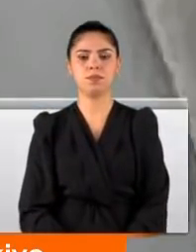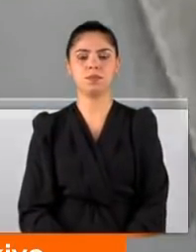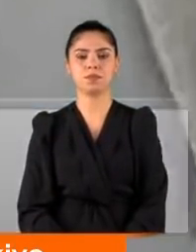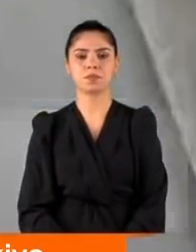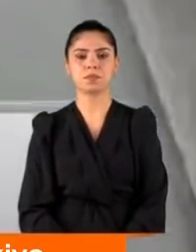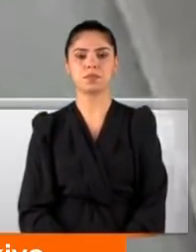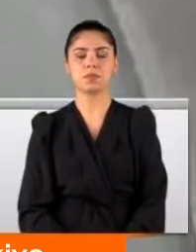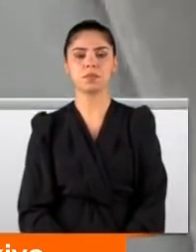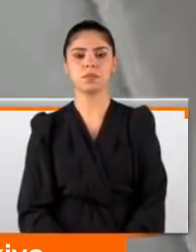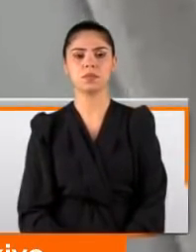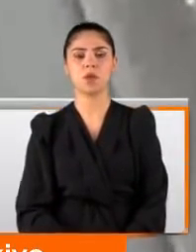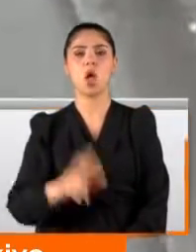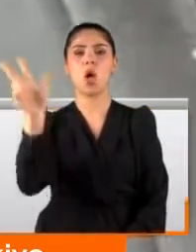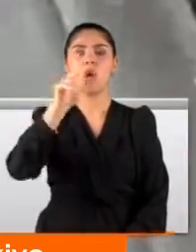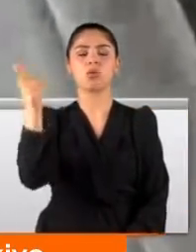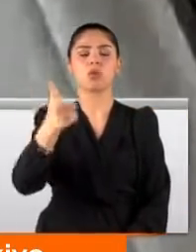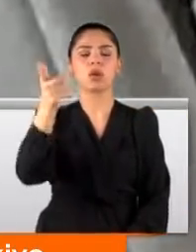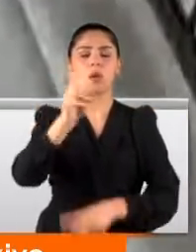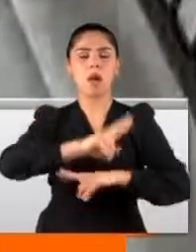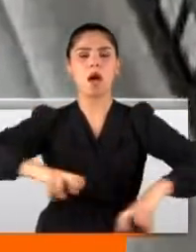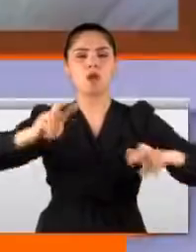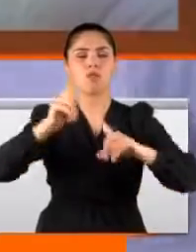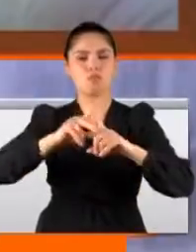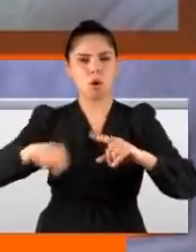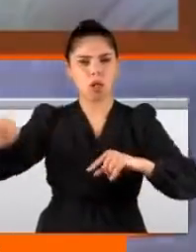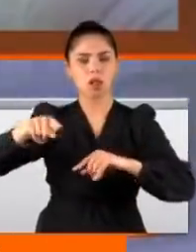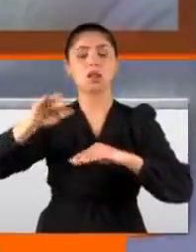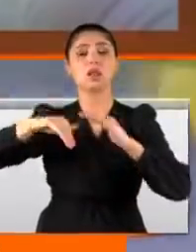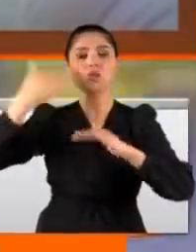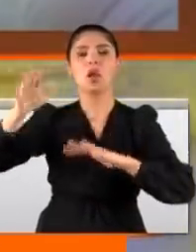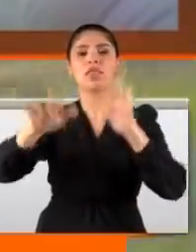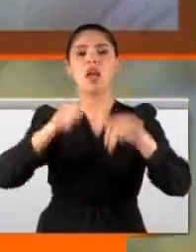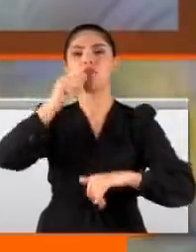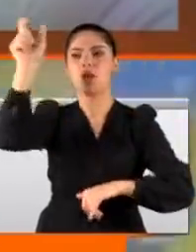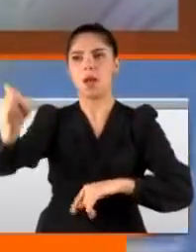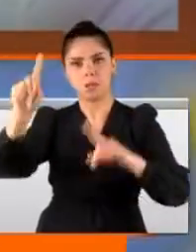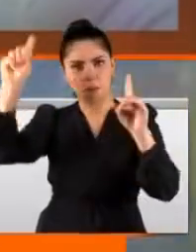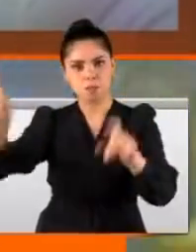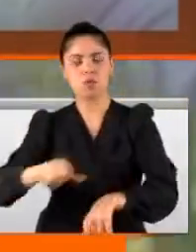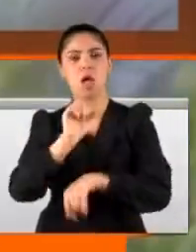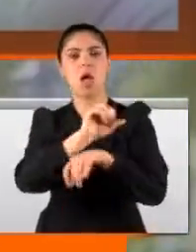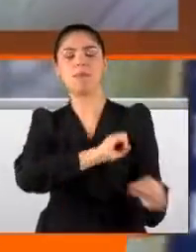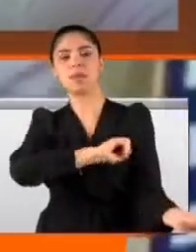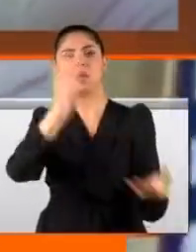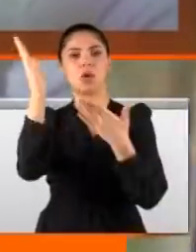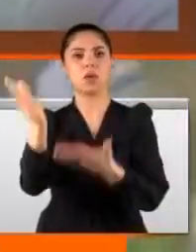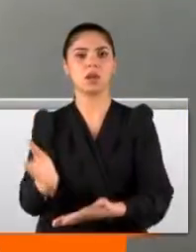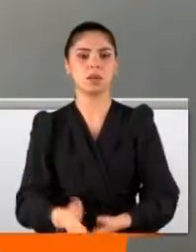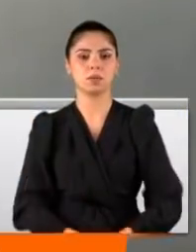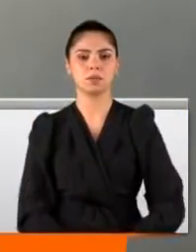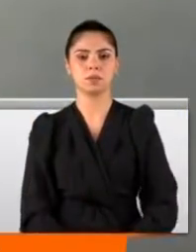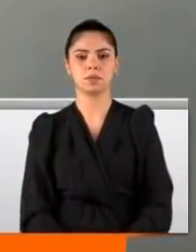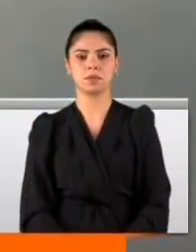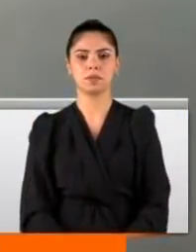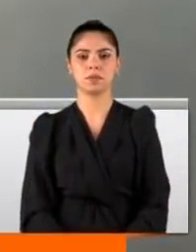Ekipler 30 kamera ve 40 saatlik incelemenin ardından o tacizciyi yakaladı. Metro sapığı tutuklanarak cezaevine gönderildi.